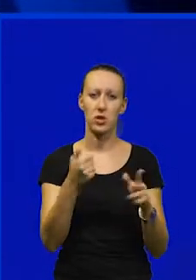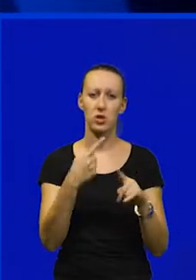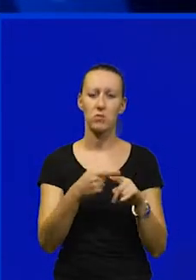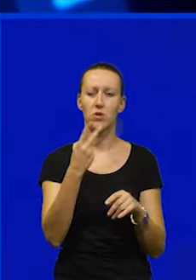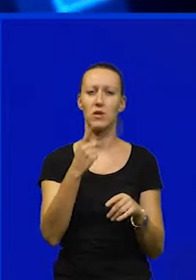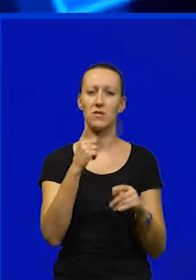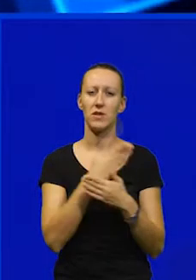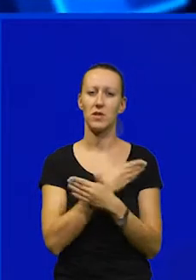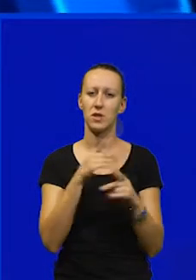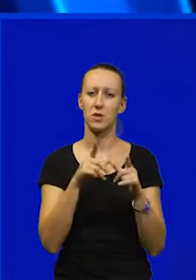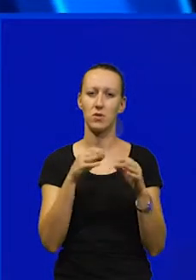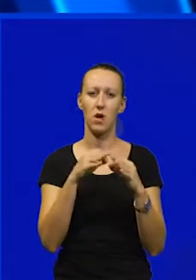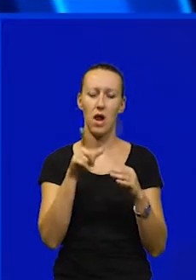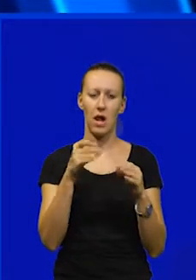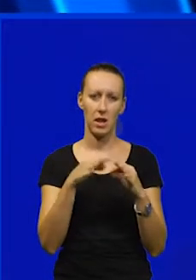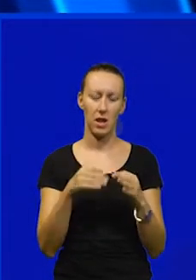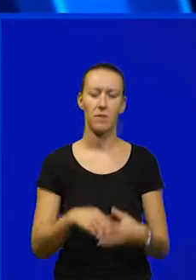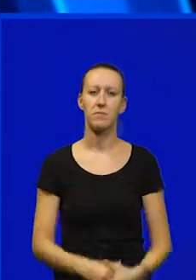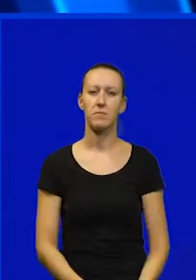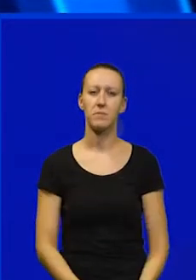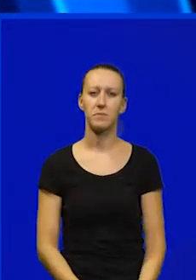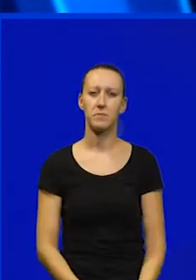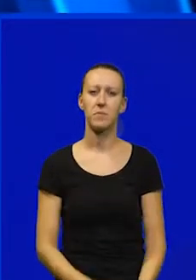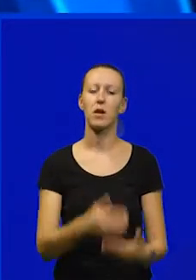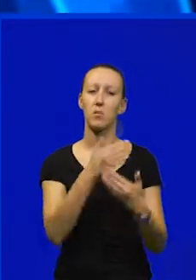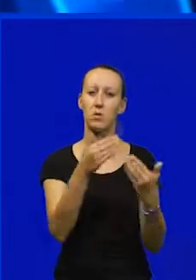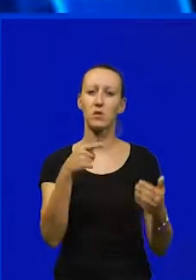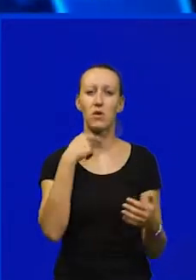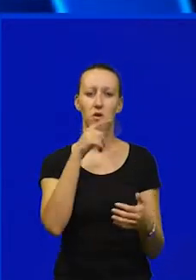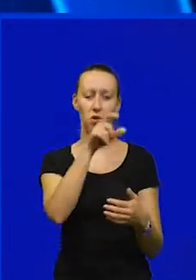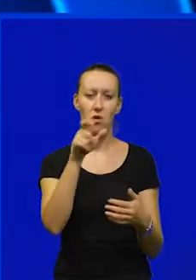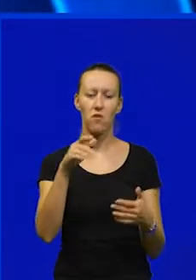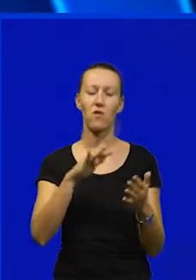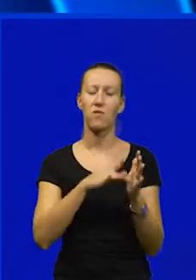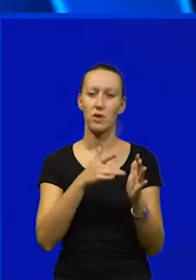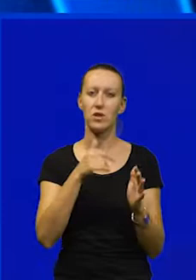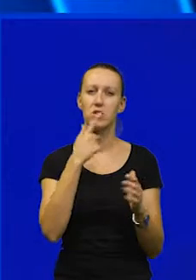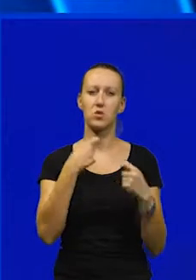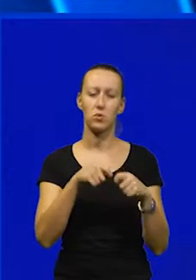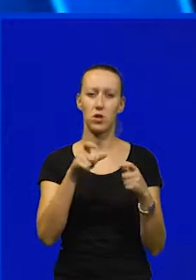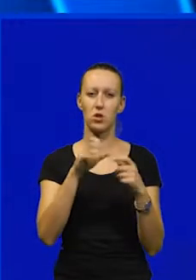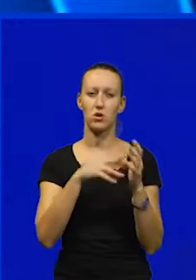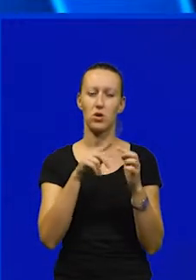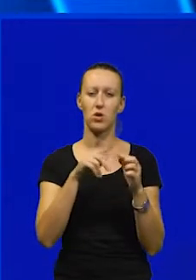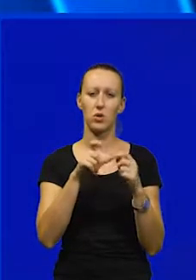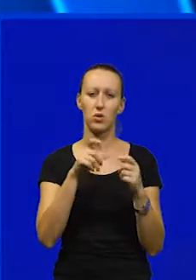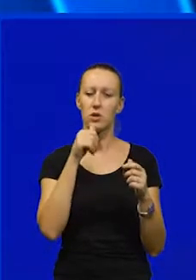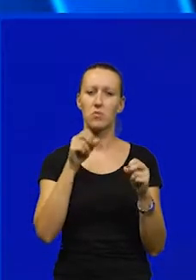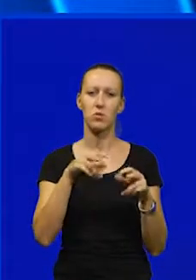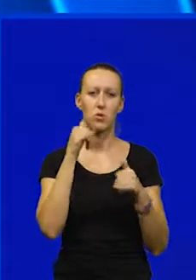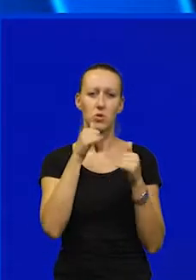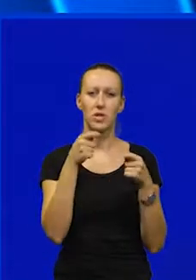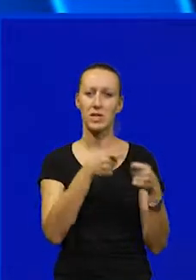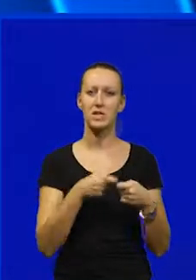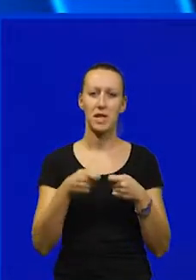vizualija festivala Uz pozdravne govore članih ljudi festivala iz udruge Sonitus i Pulske turističke